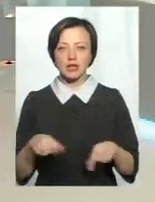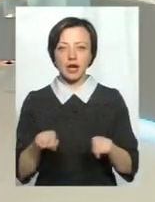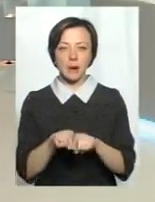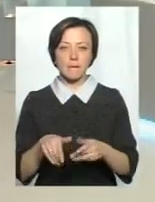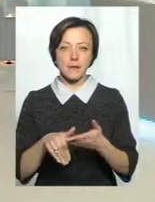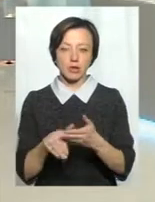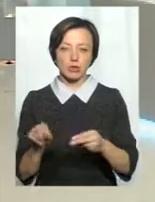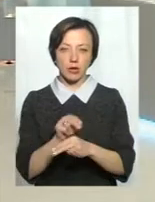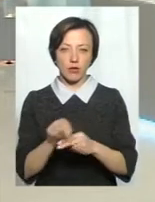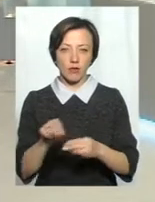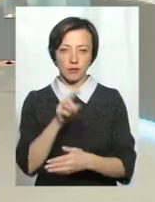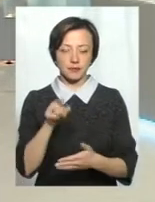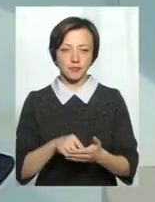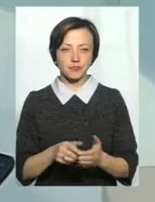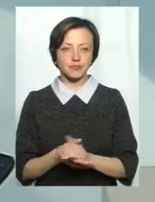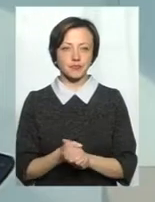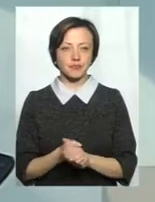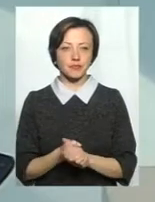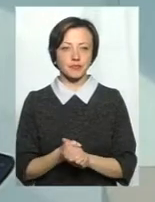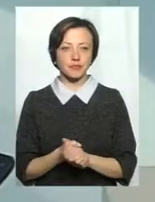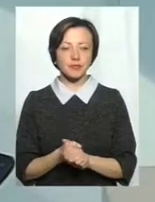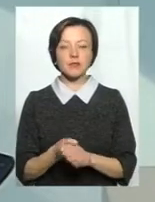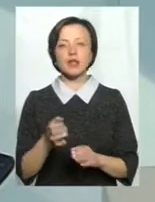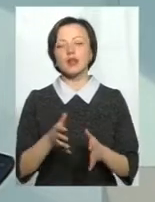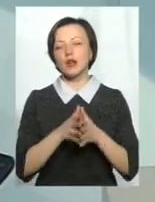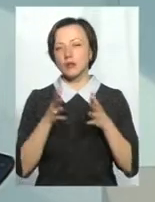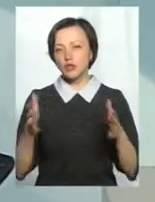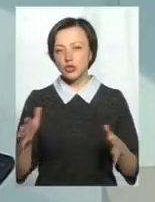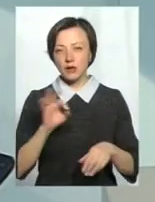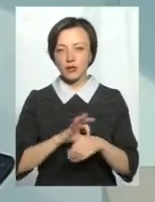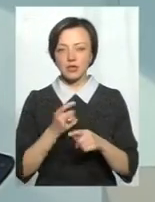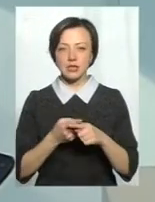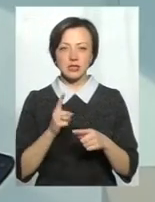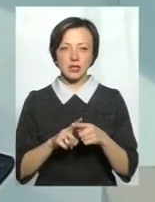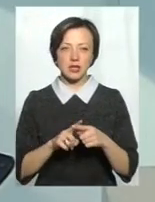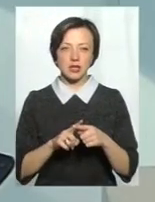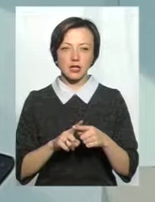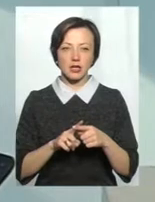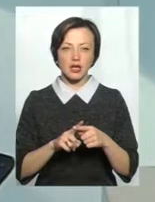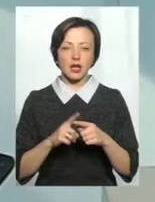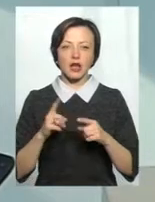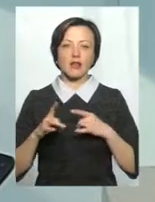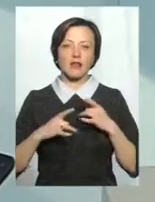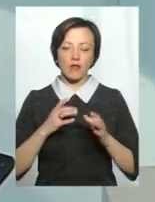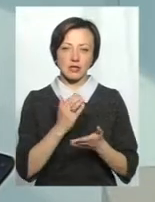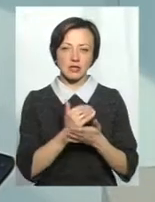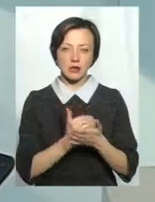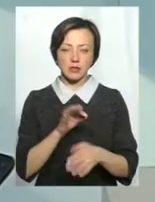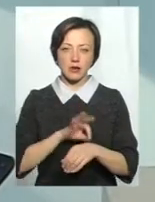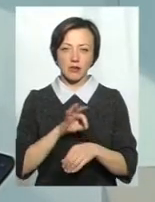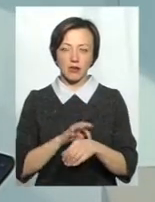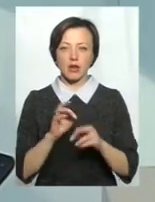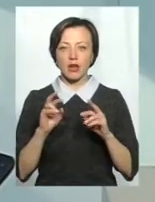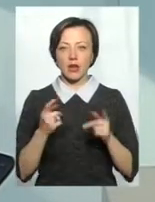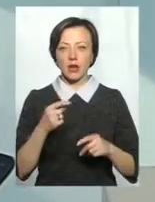методом лікування? Найчастіше і найбільша група захворювань – це невротичні захворювання. Як